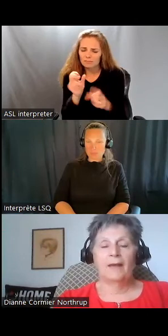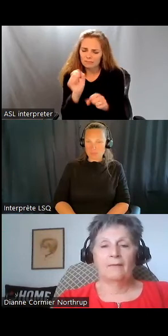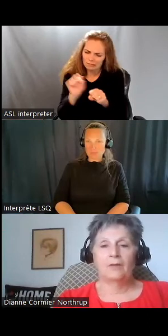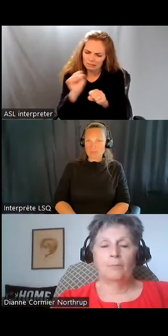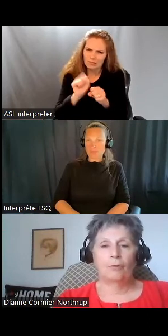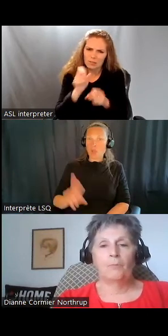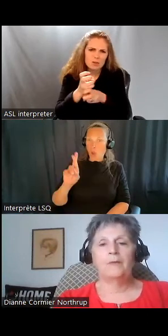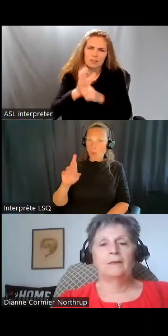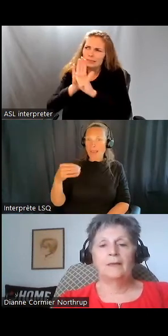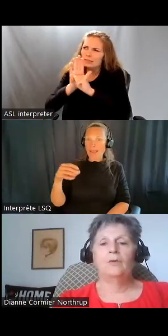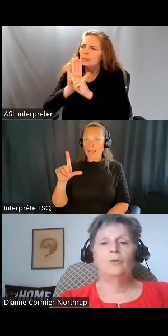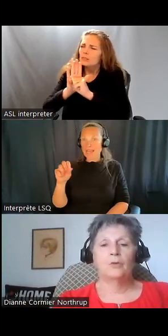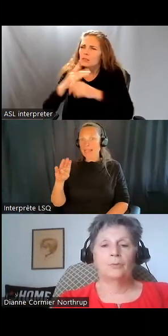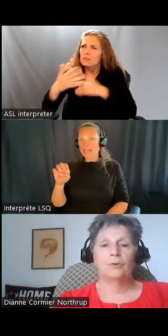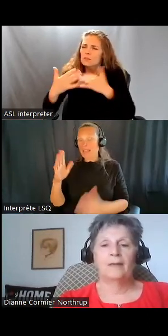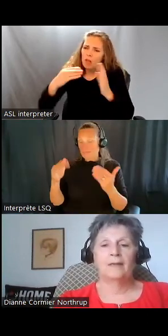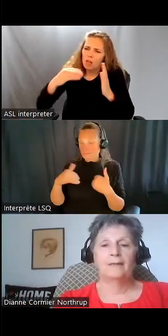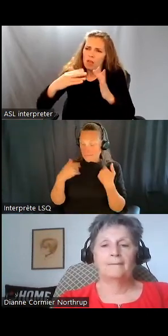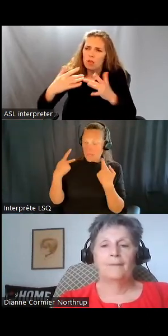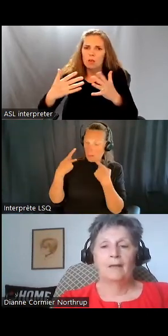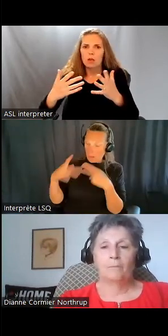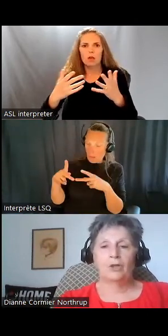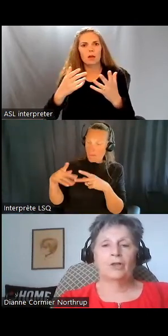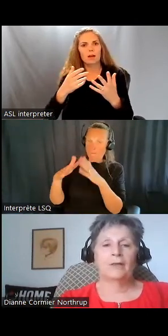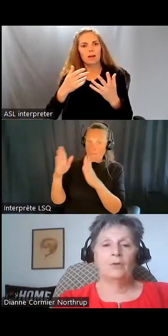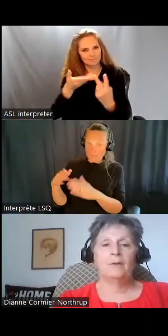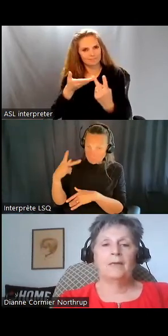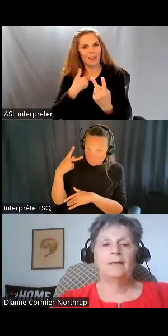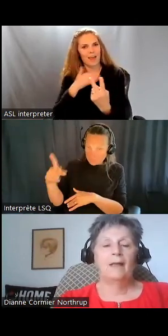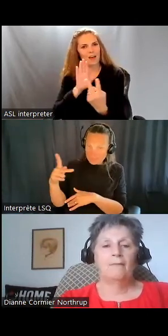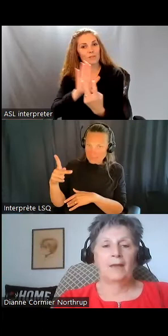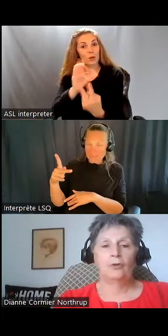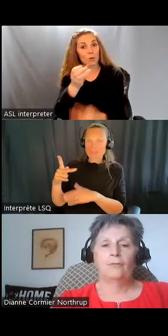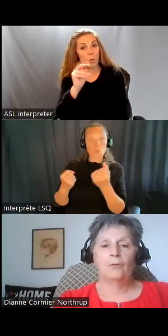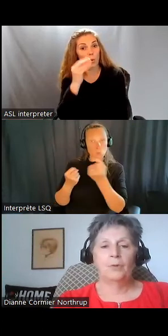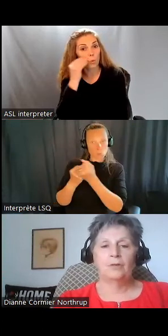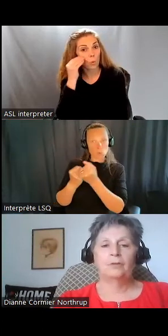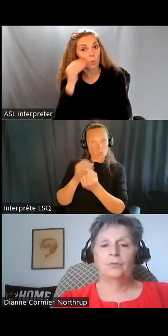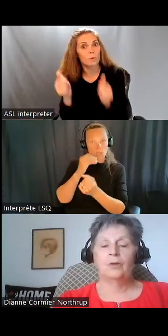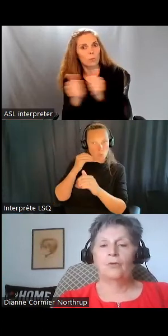Mais Robert et Lynn sont dans leur propre maison. Ils ont le soutien à domicile dont ils ont besoin